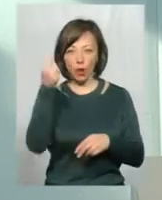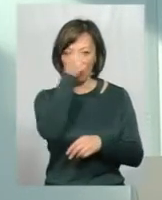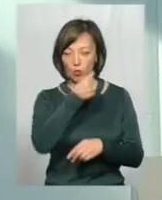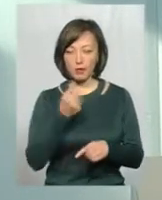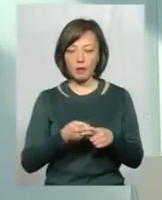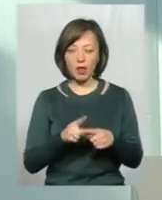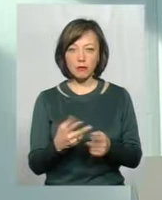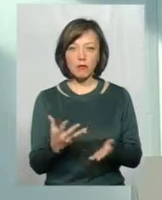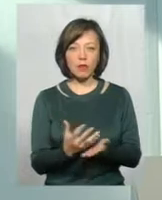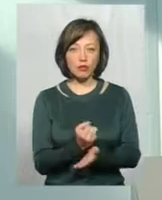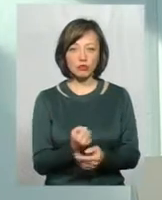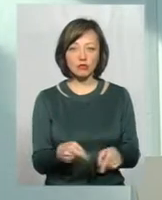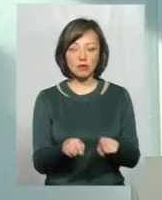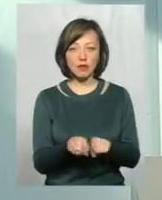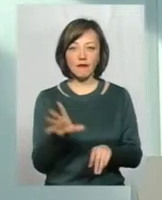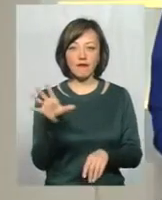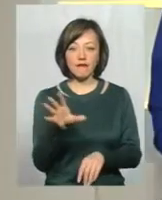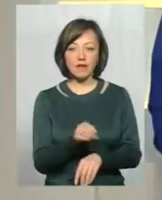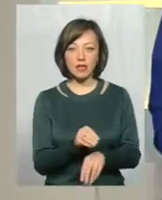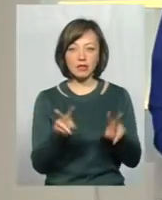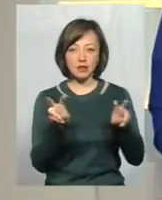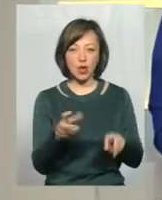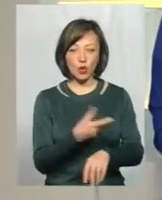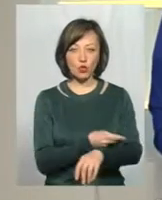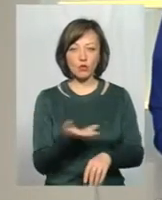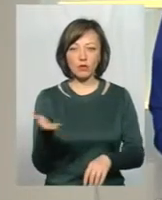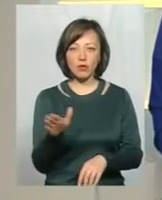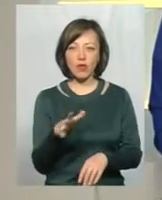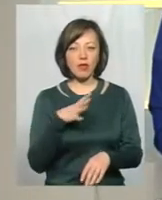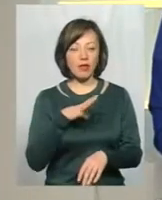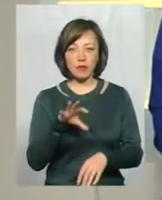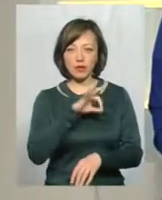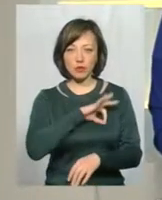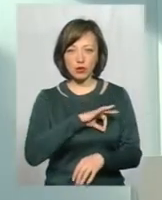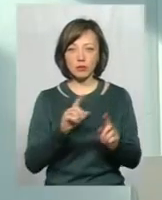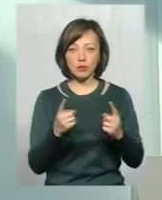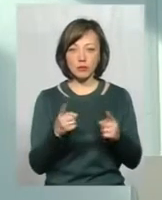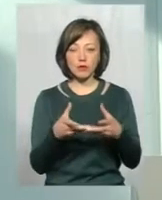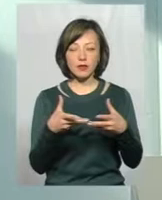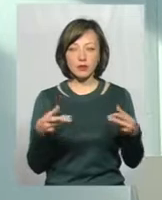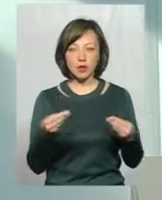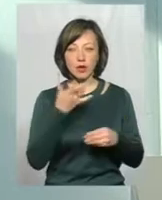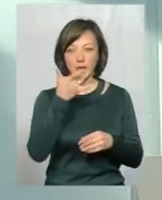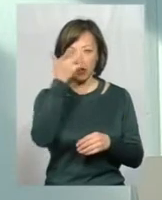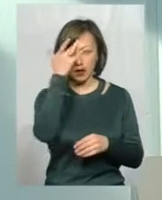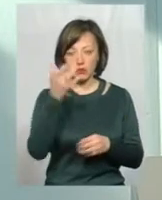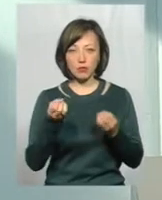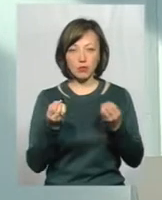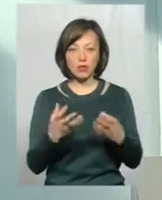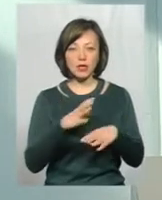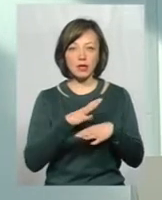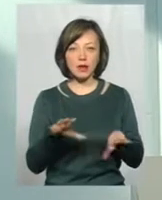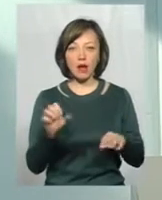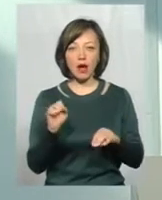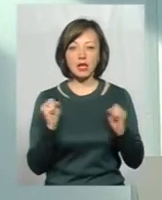Тому виходить, що весь туберкулін, який був закуплений, не був використований. Тому що весною і літом його просто не було,